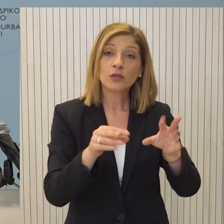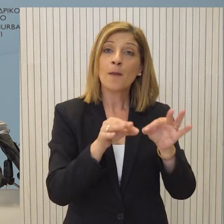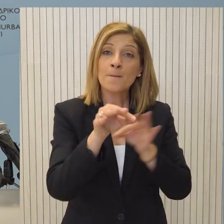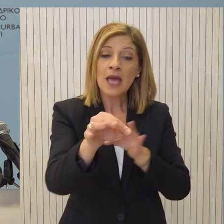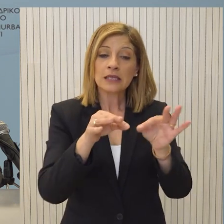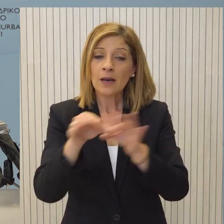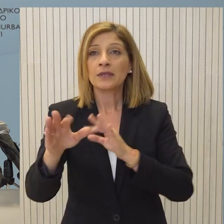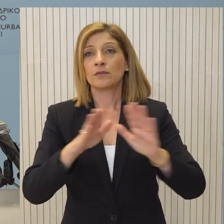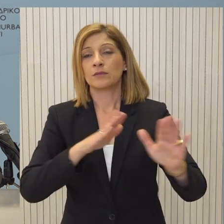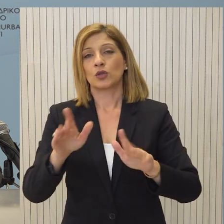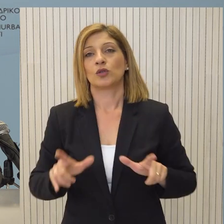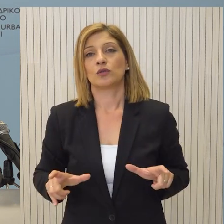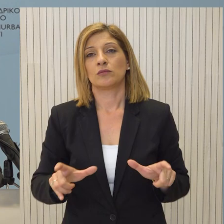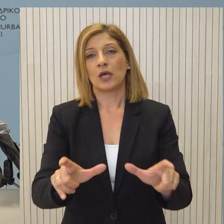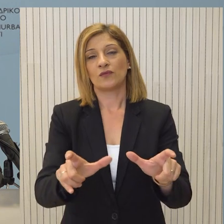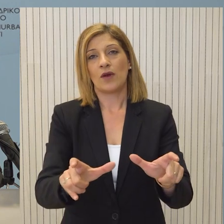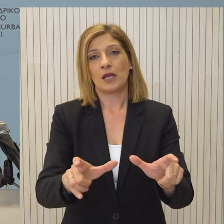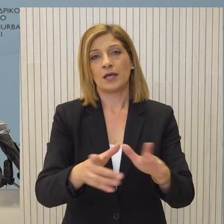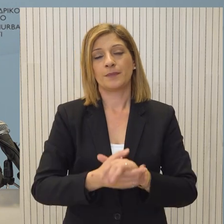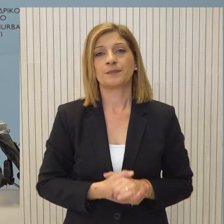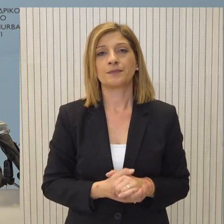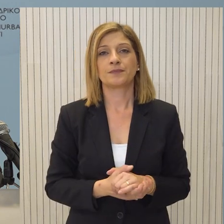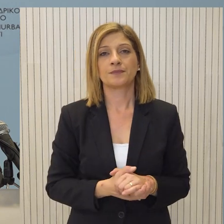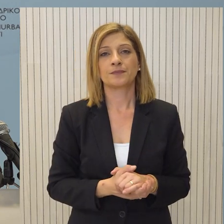μέτρα και διασφάλιση και το αισθήμα ασφάλειας των πολιτών